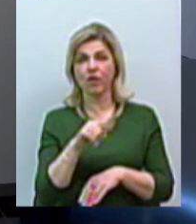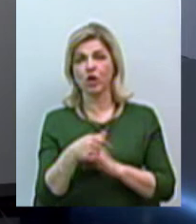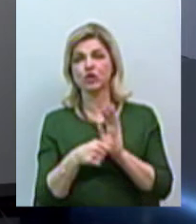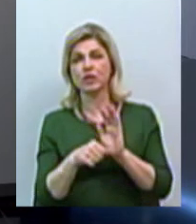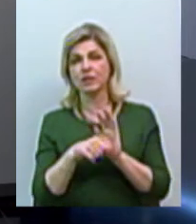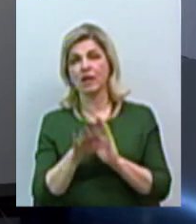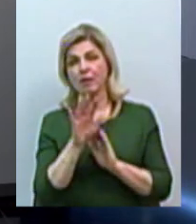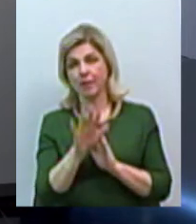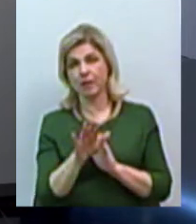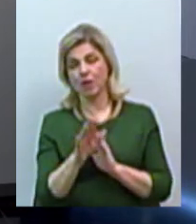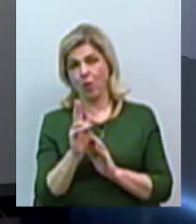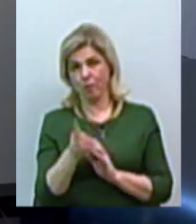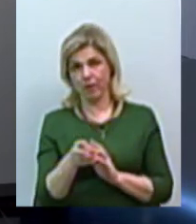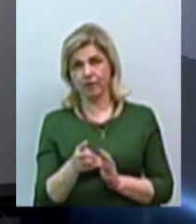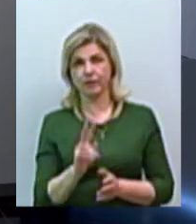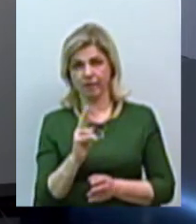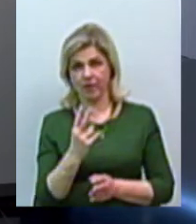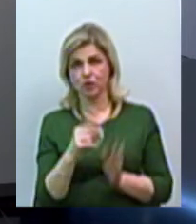грівни, 65 копійок.